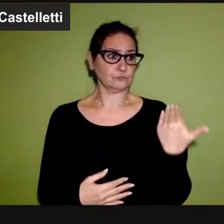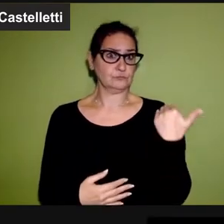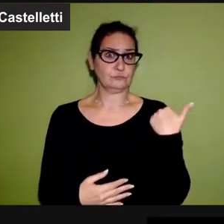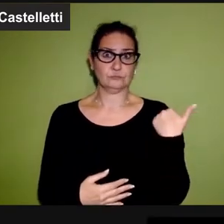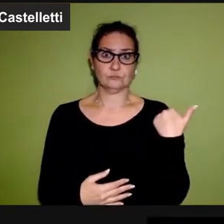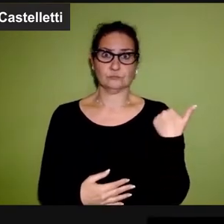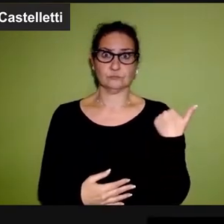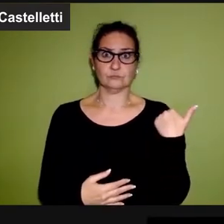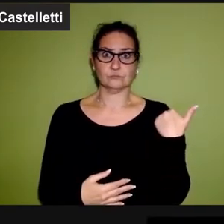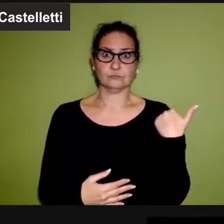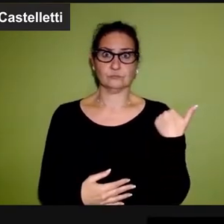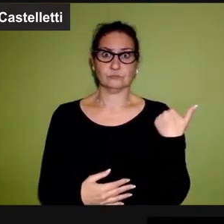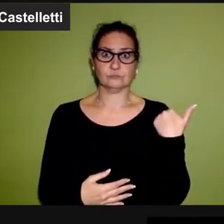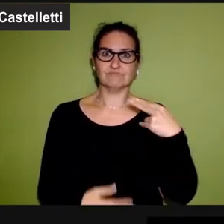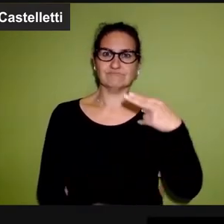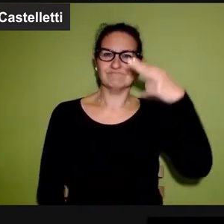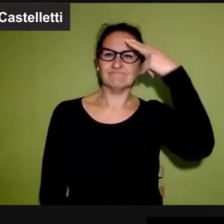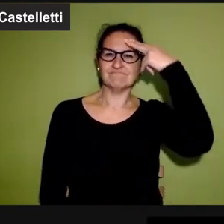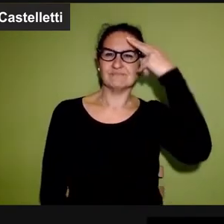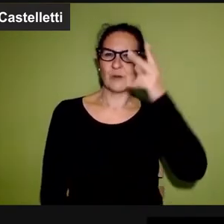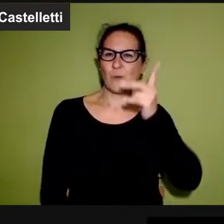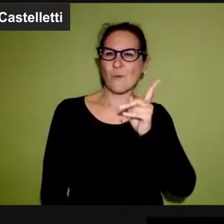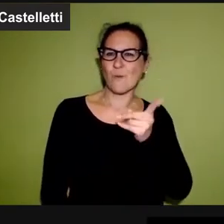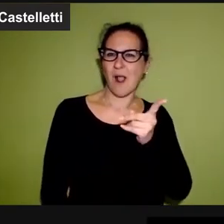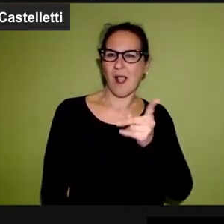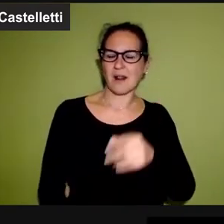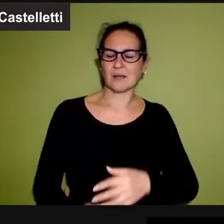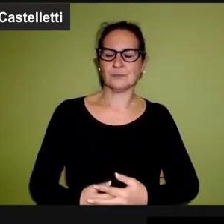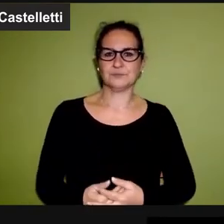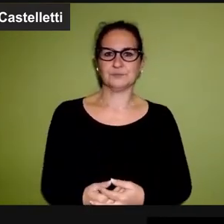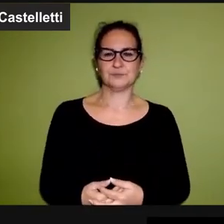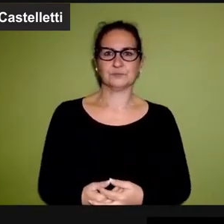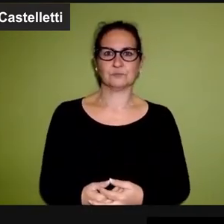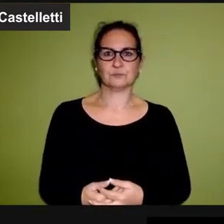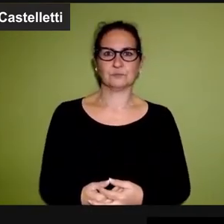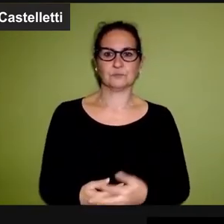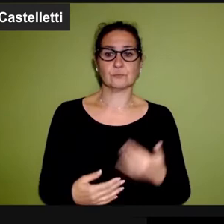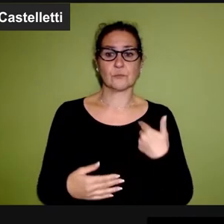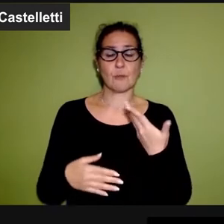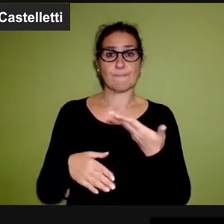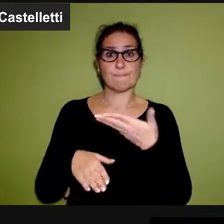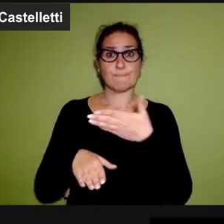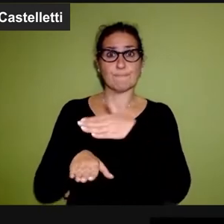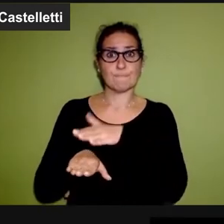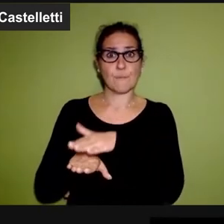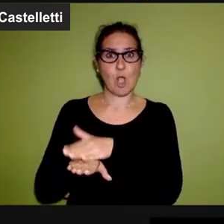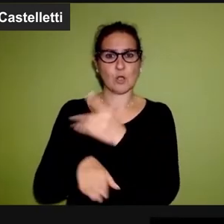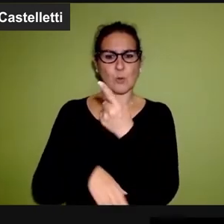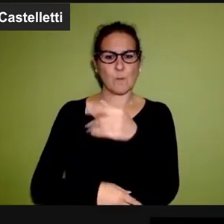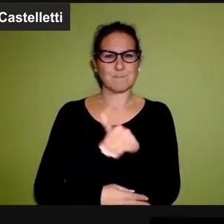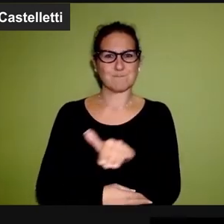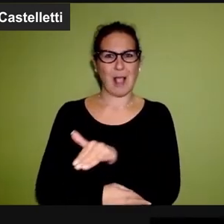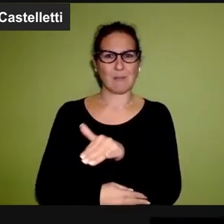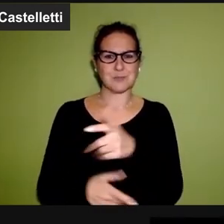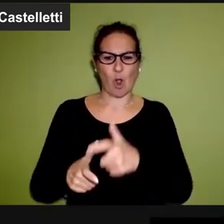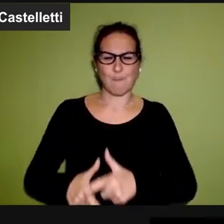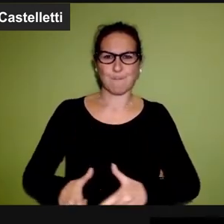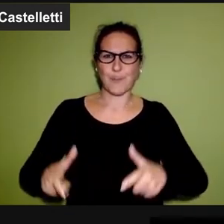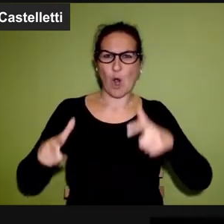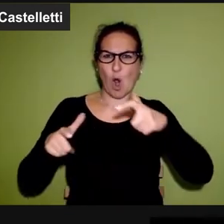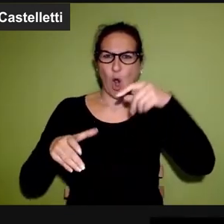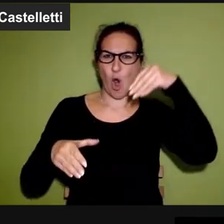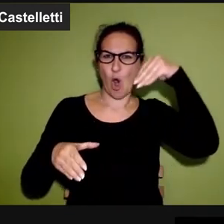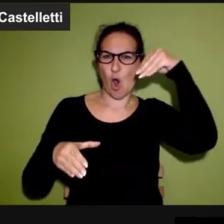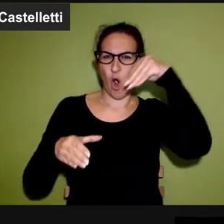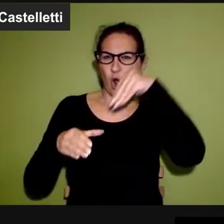Nei giorni scorsi è stato ricordato i 50 anni dalla morte di un